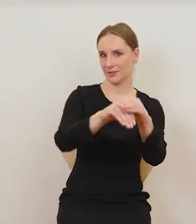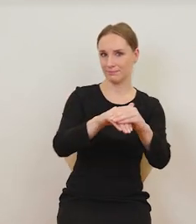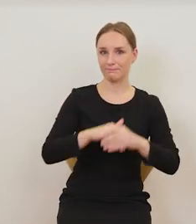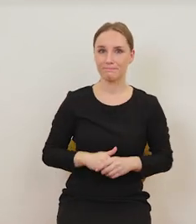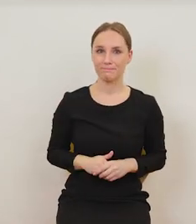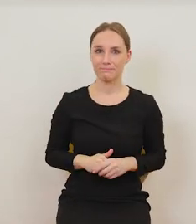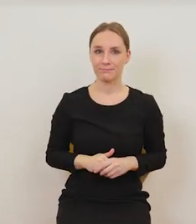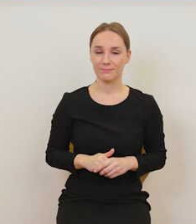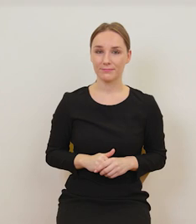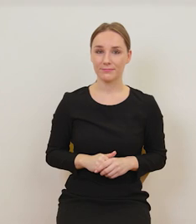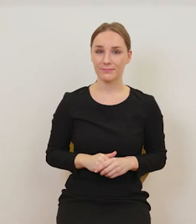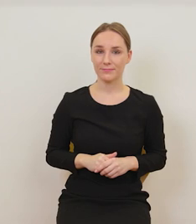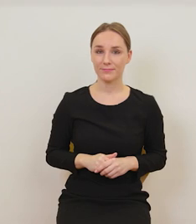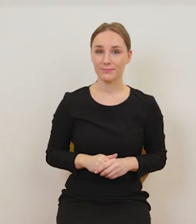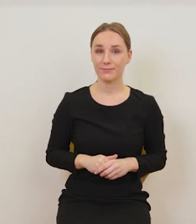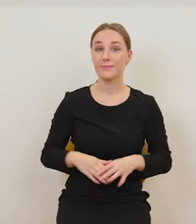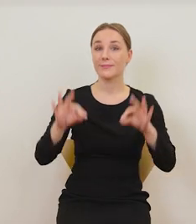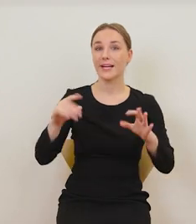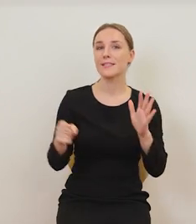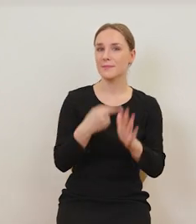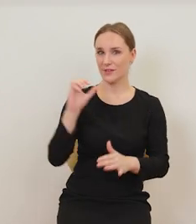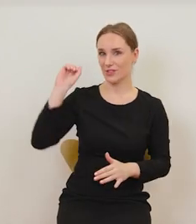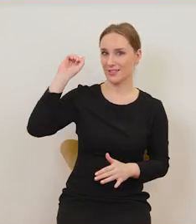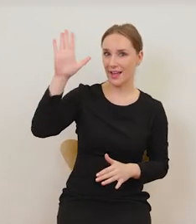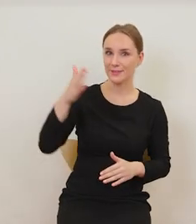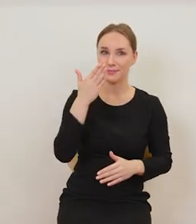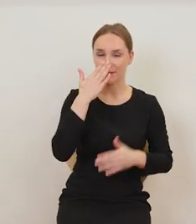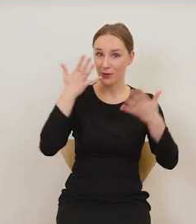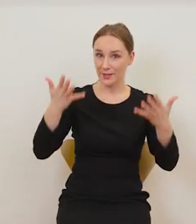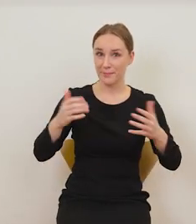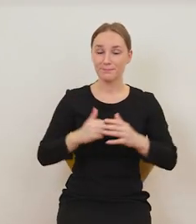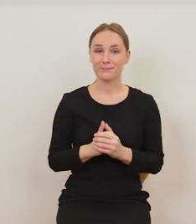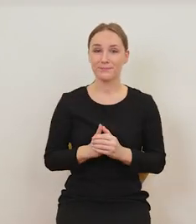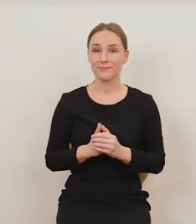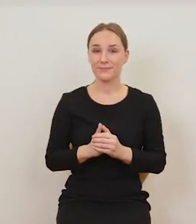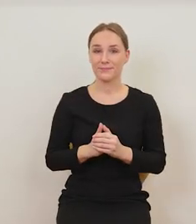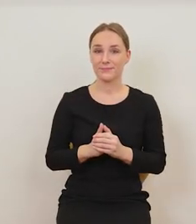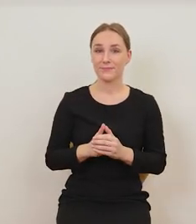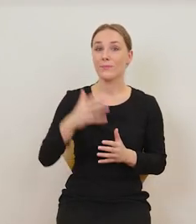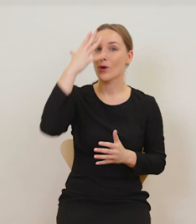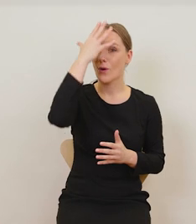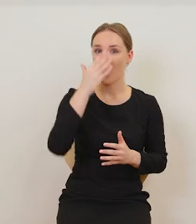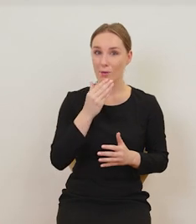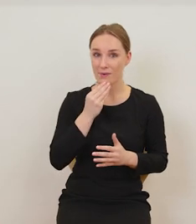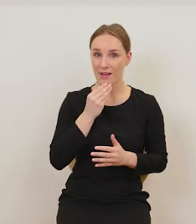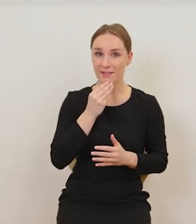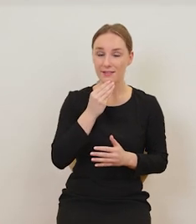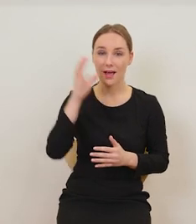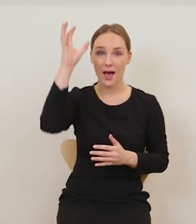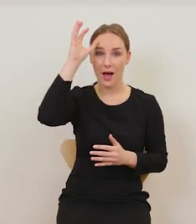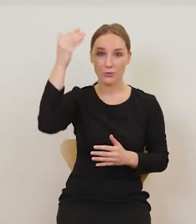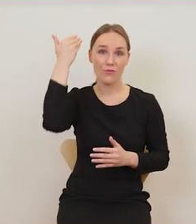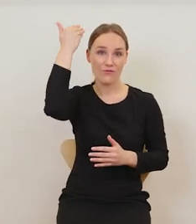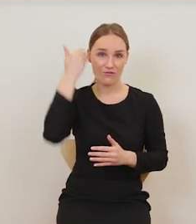od tytułowego naszego slajdu, który prezentuje nam obraz Wincenta Van Gogha,